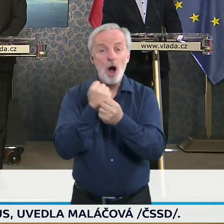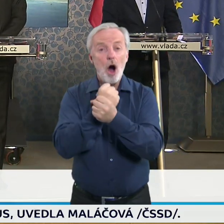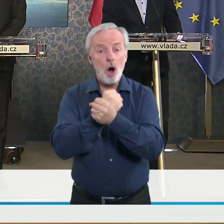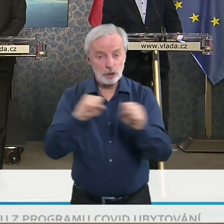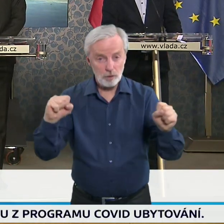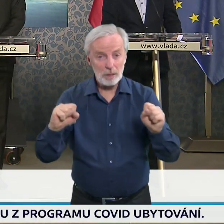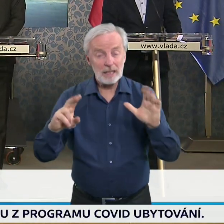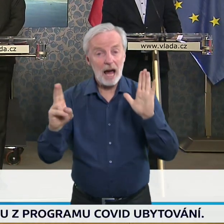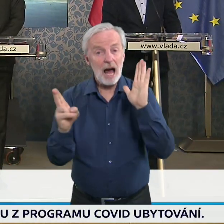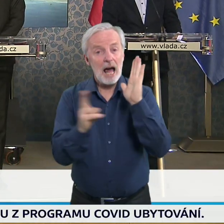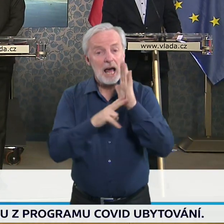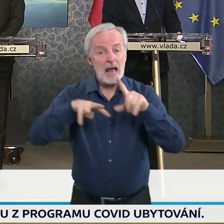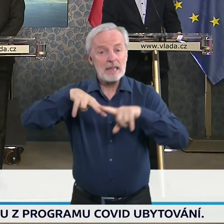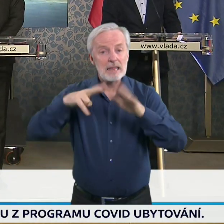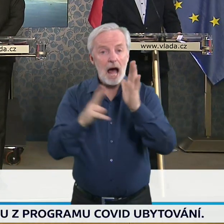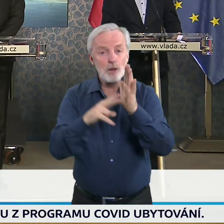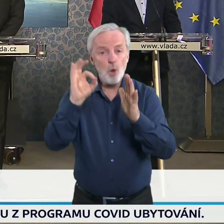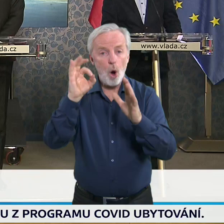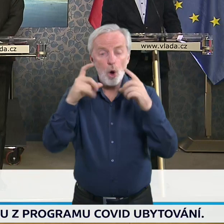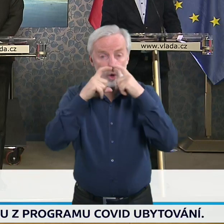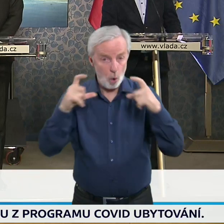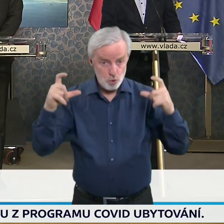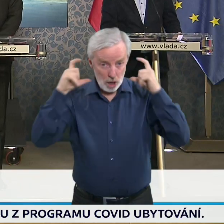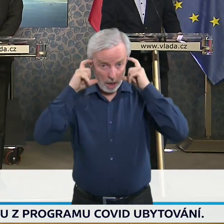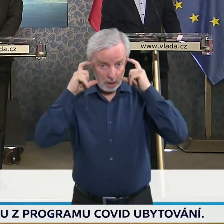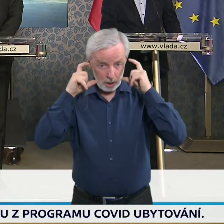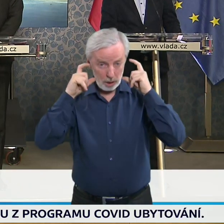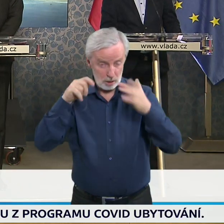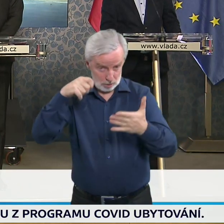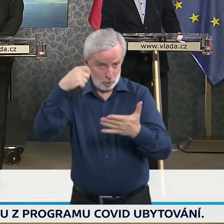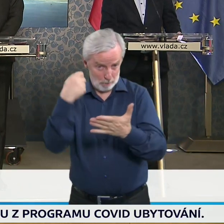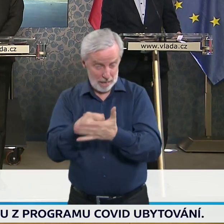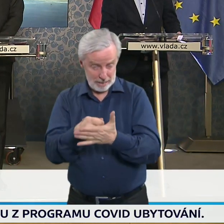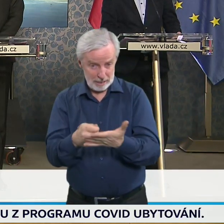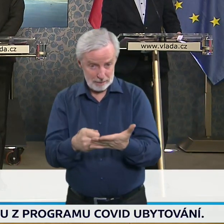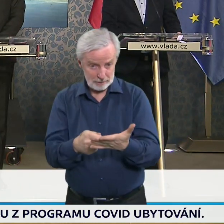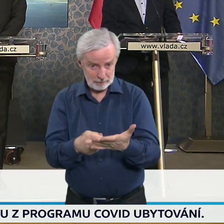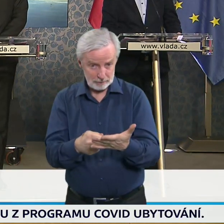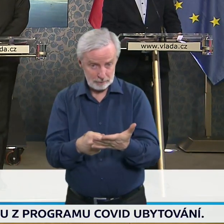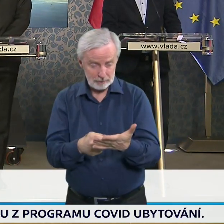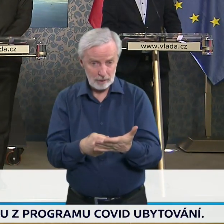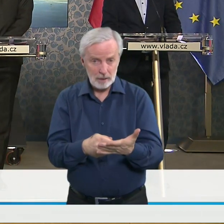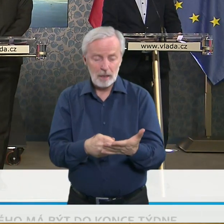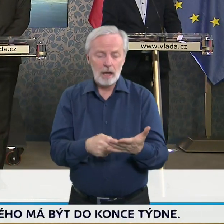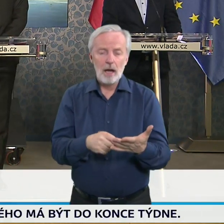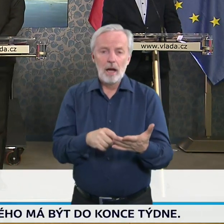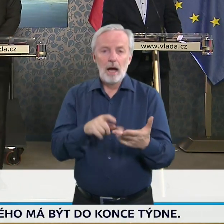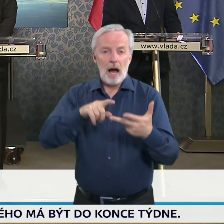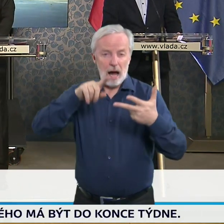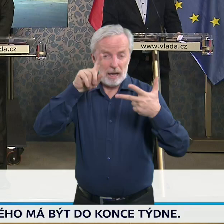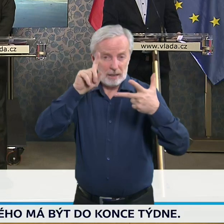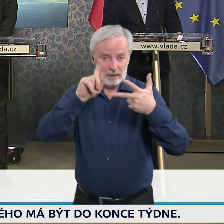jestli to tak je, jestli to spadá do té kategorie osvobození od DPH, i co se týče roušek. A jestli třeba